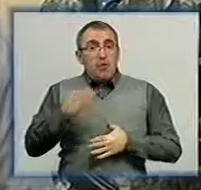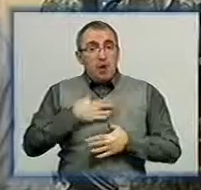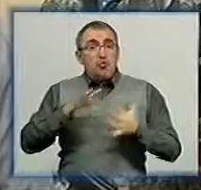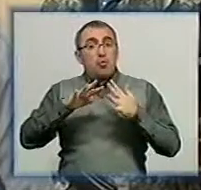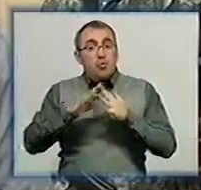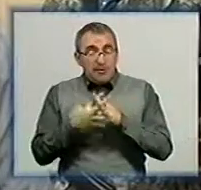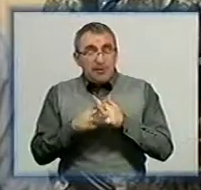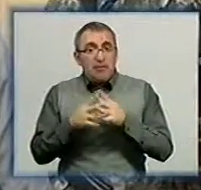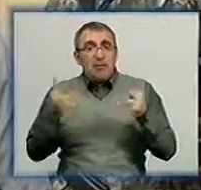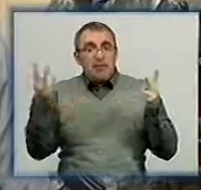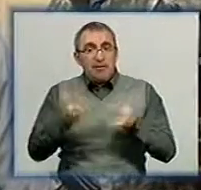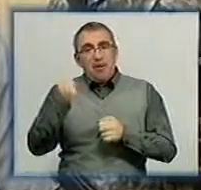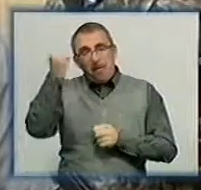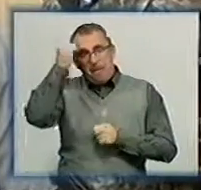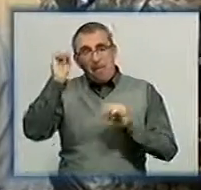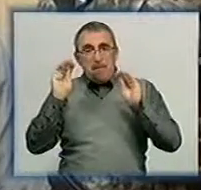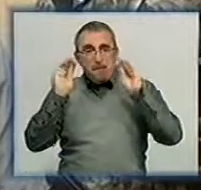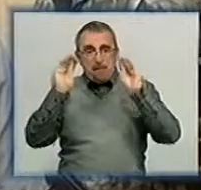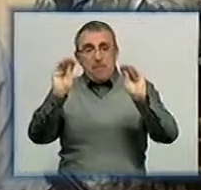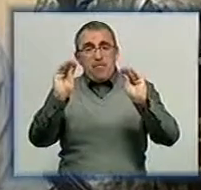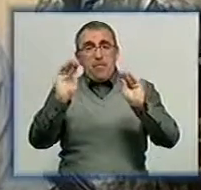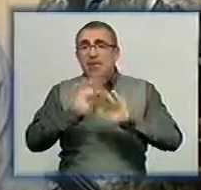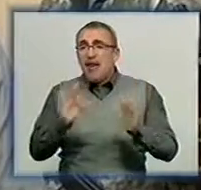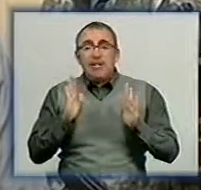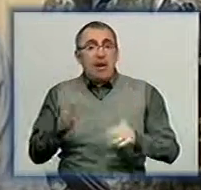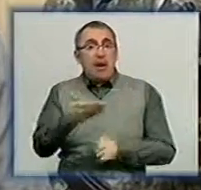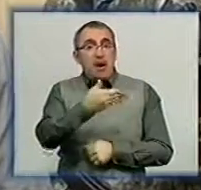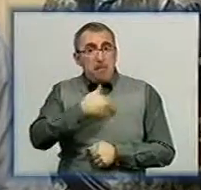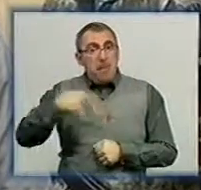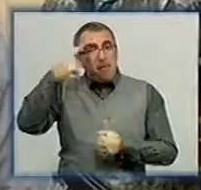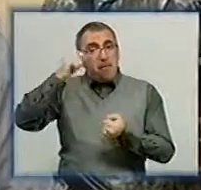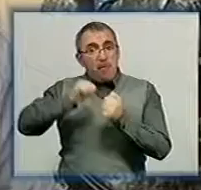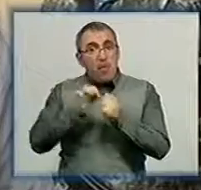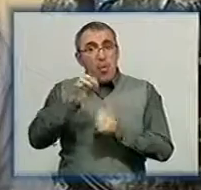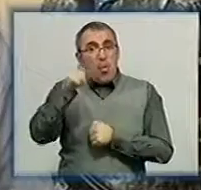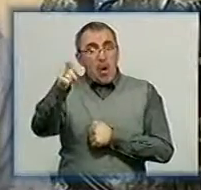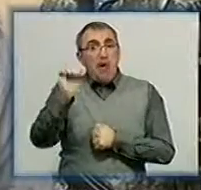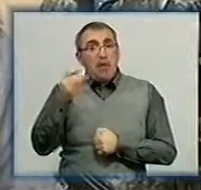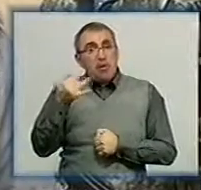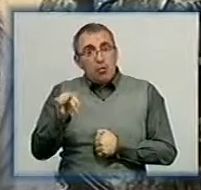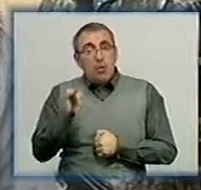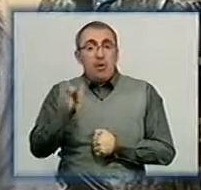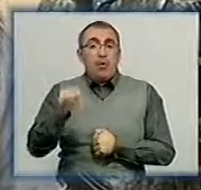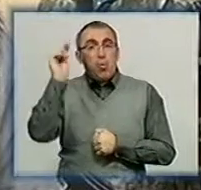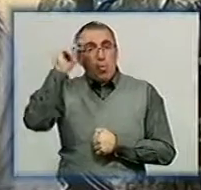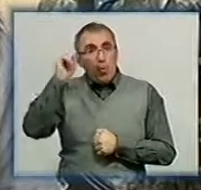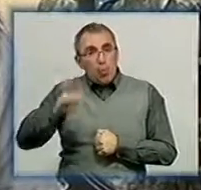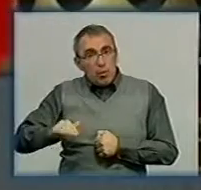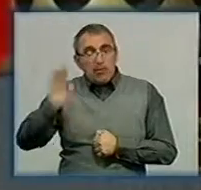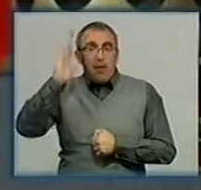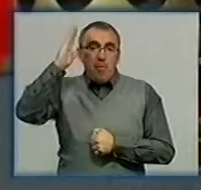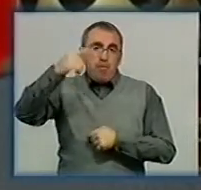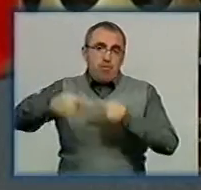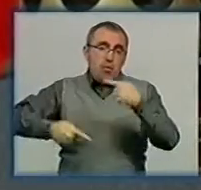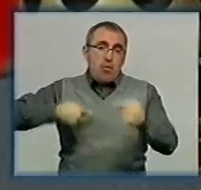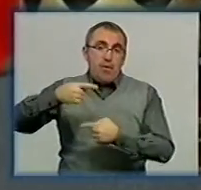селі. Треба увіковічнити пам'ять, щоб не тільки ми пам'ятали про Анатолію, а наші учні і майбутнє покоління.